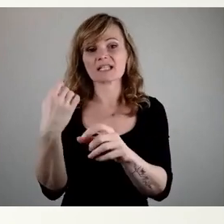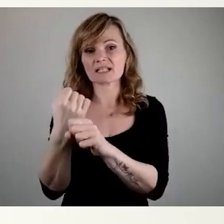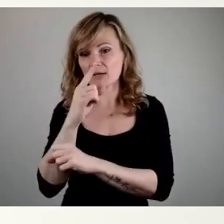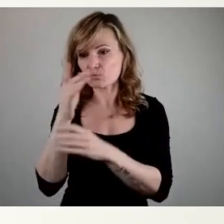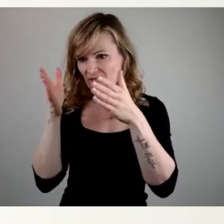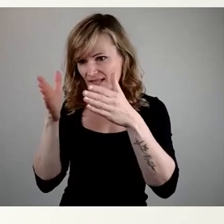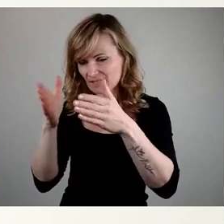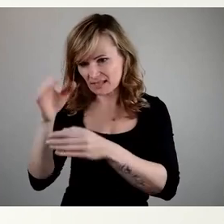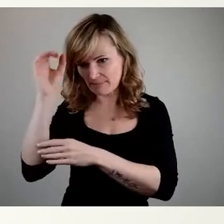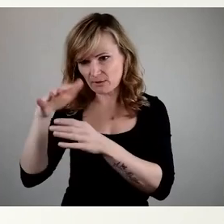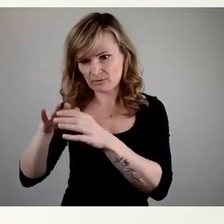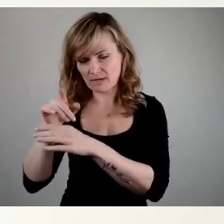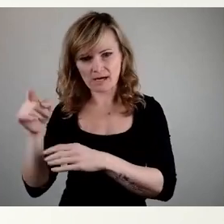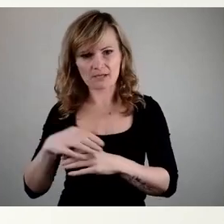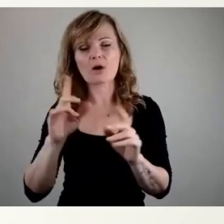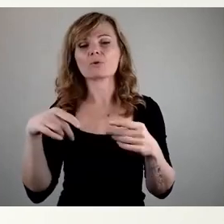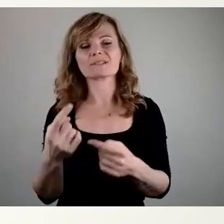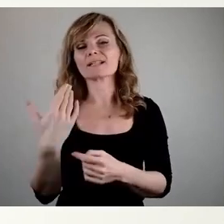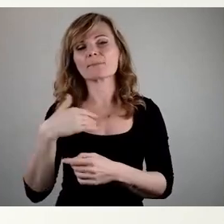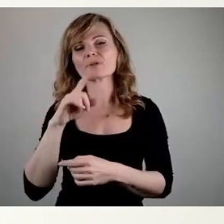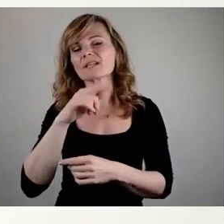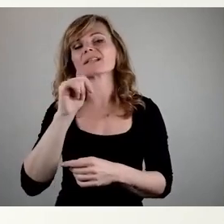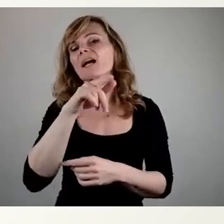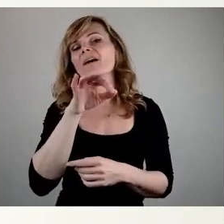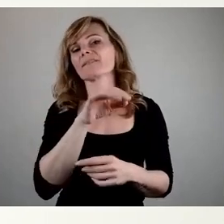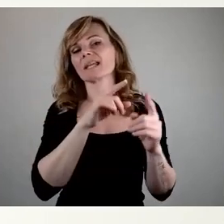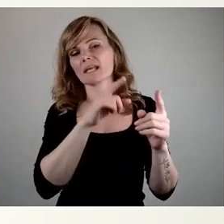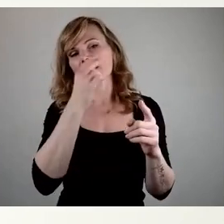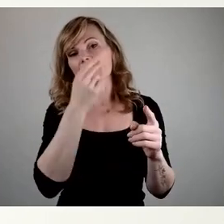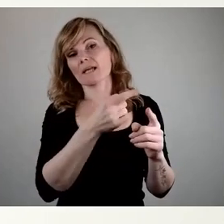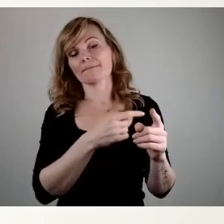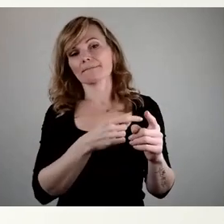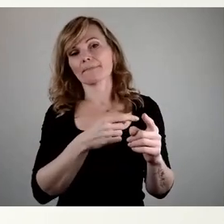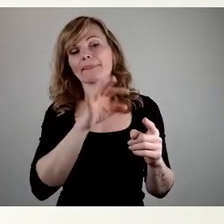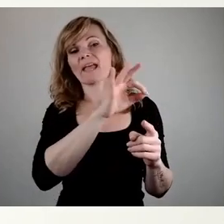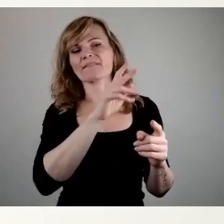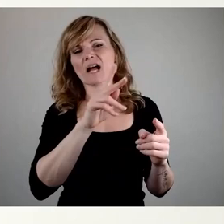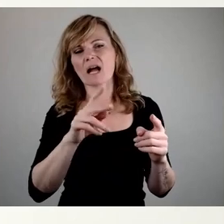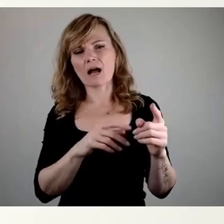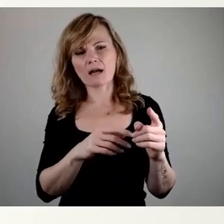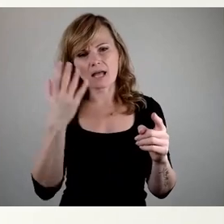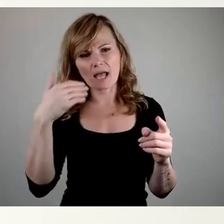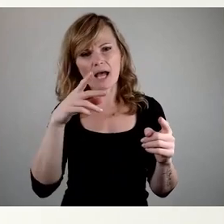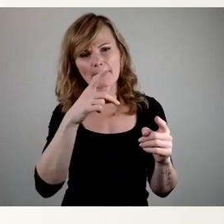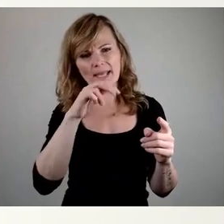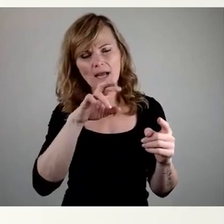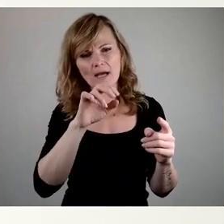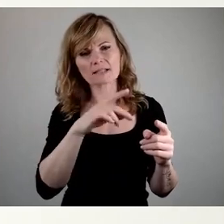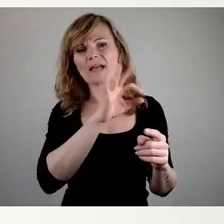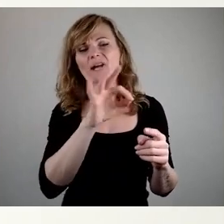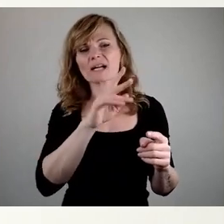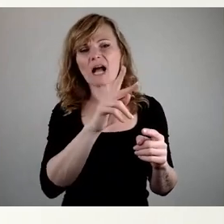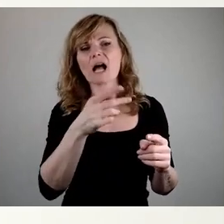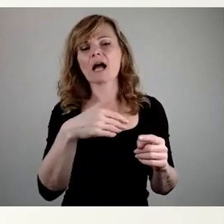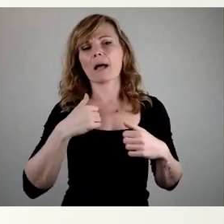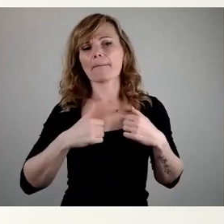wir nichts anderes. Und dann möchte ich nicht die AfD sehen, Herr Pinkert, FKK-Arbeit-Dölzchen. Möchte ich Sie nicht